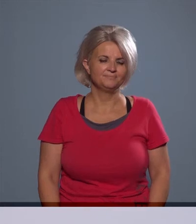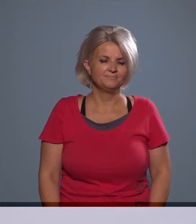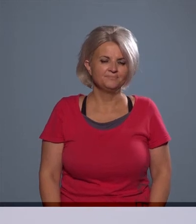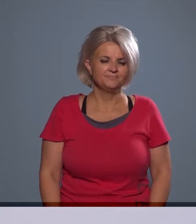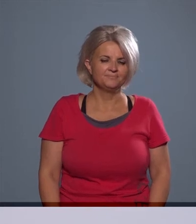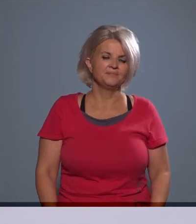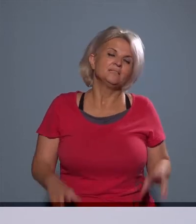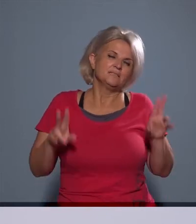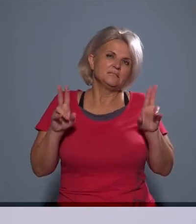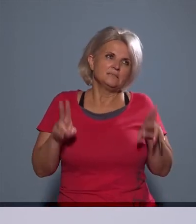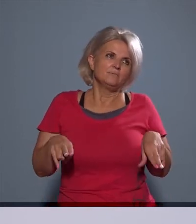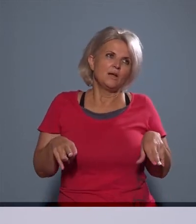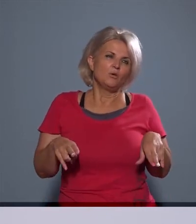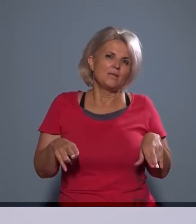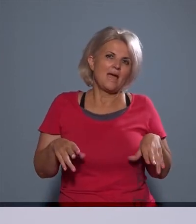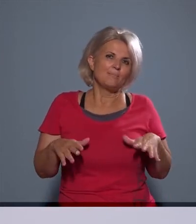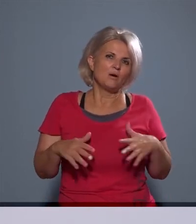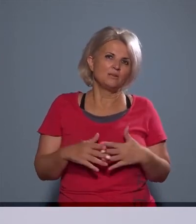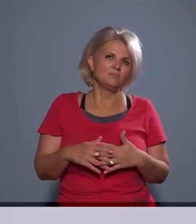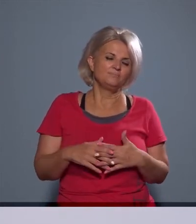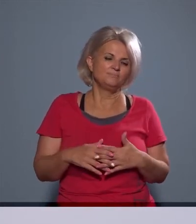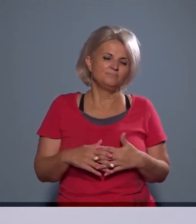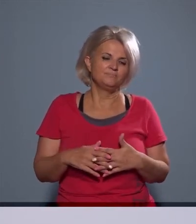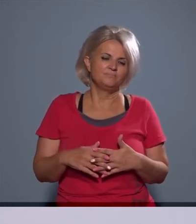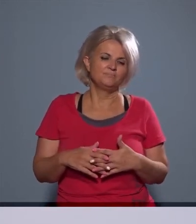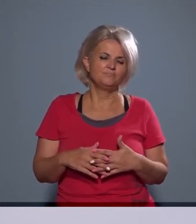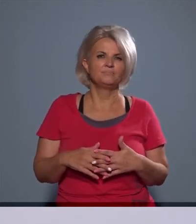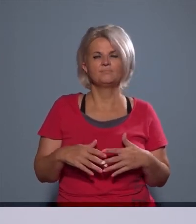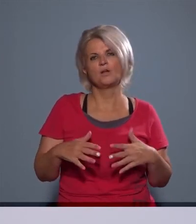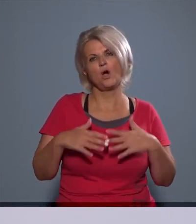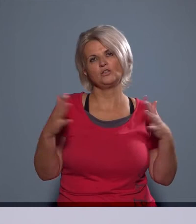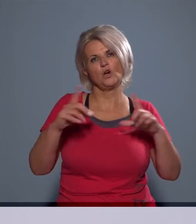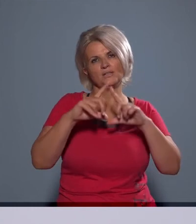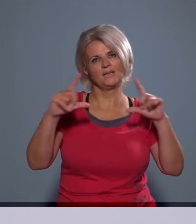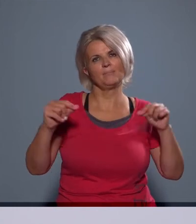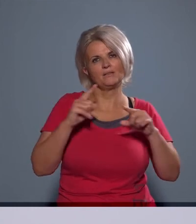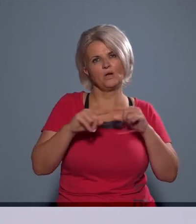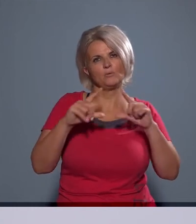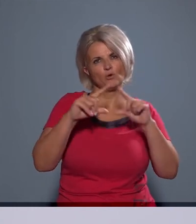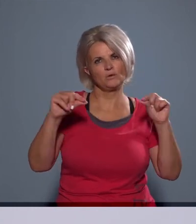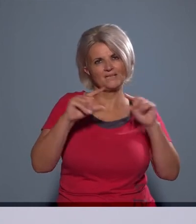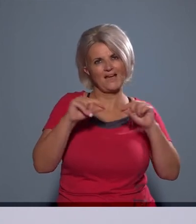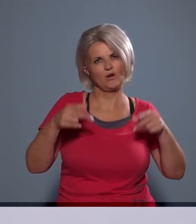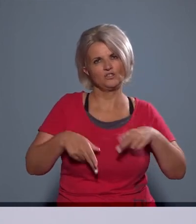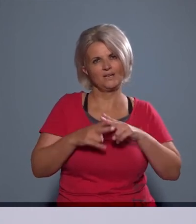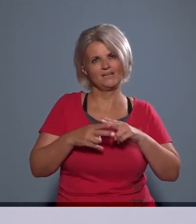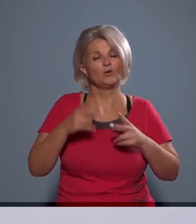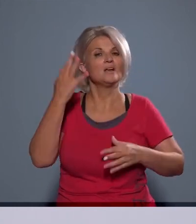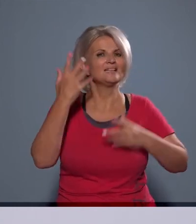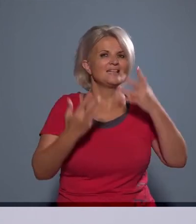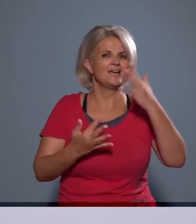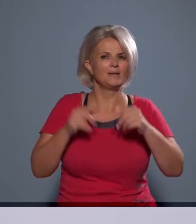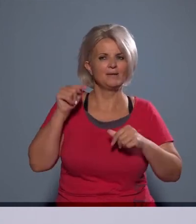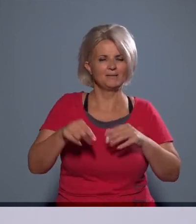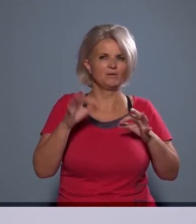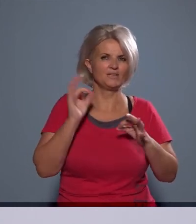Igazából nyilván a nagy képhez, apró kockákkal hozzájárulunk. Az eredmény az ezekben az